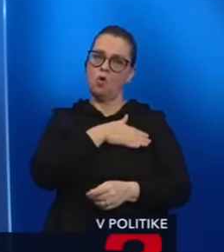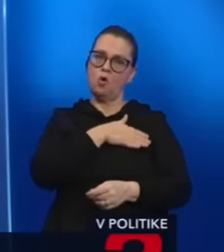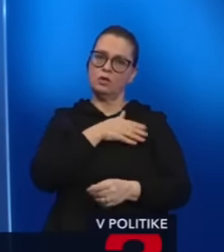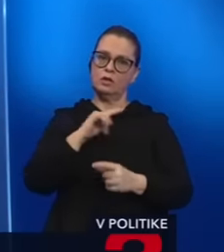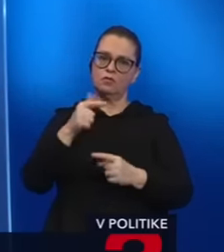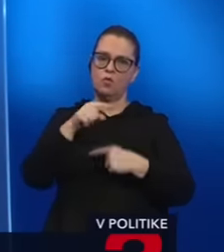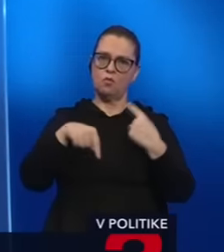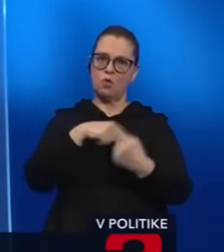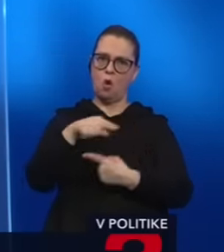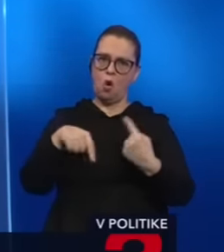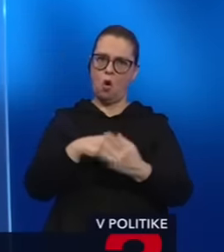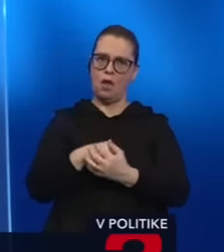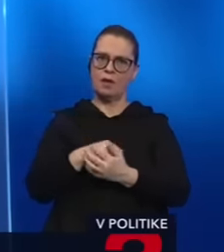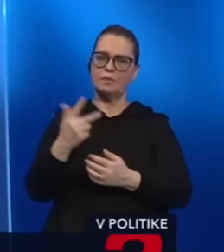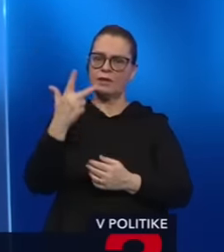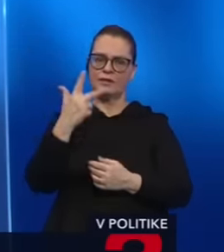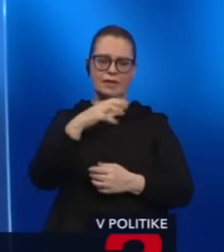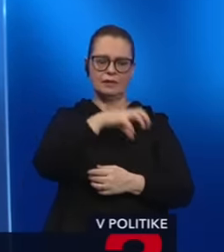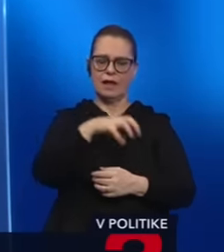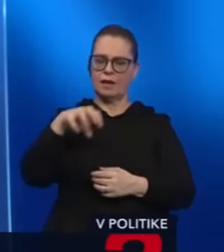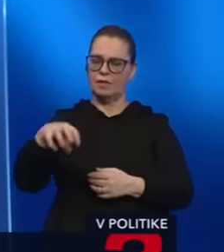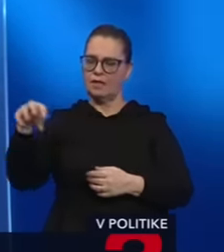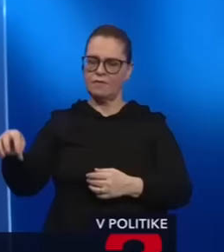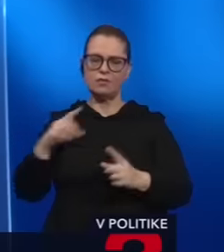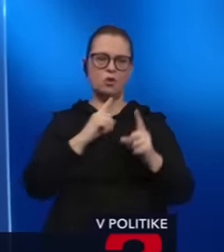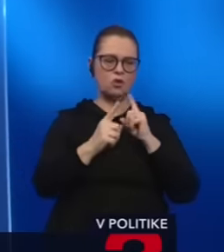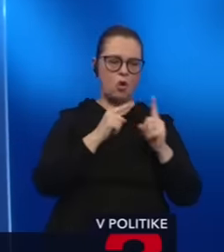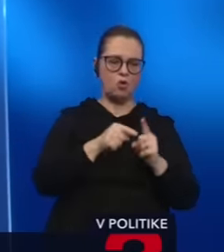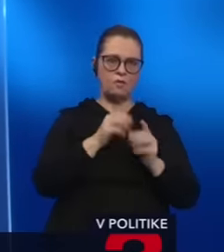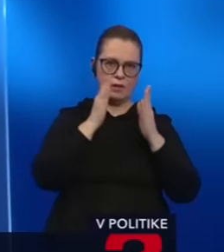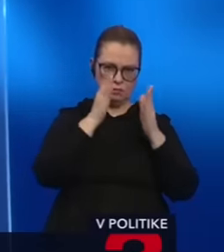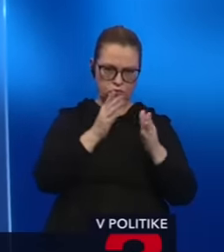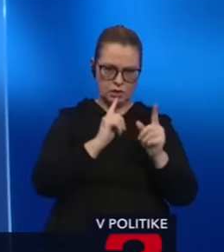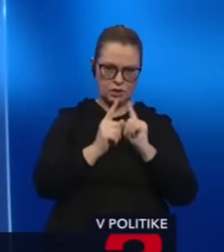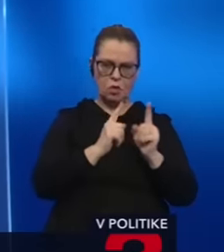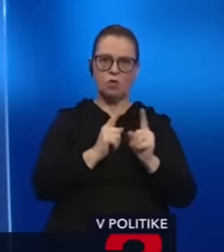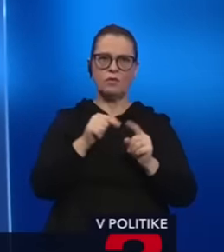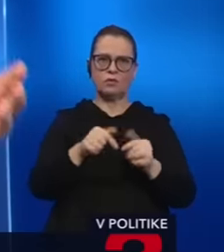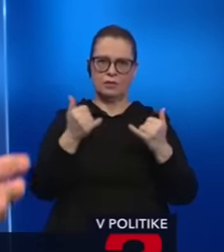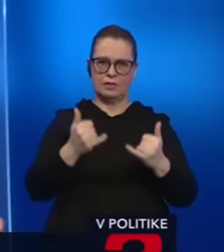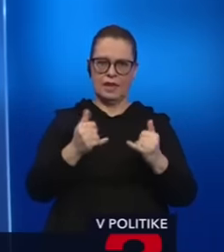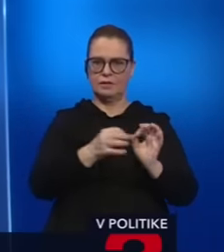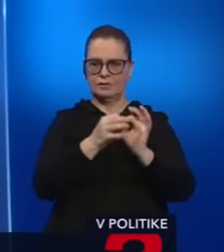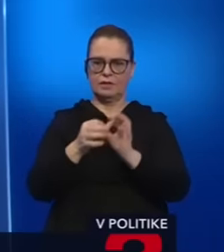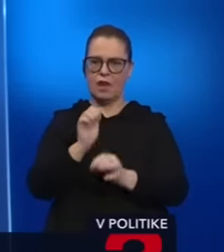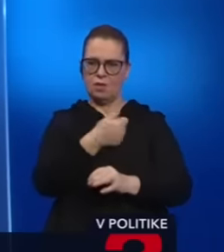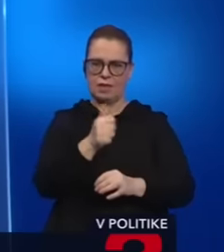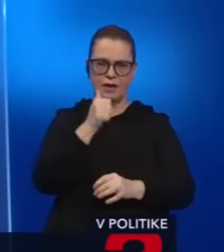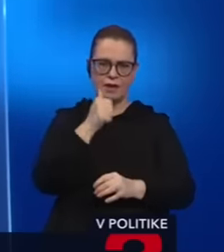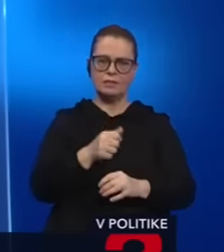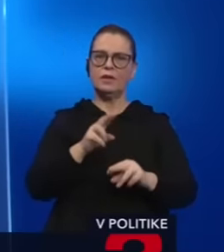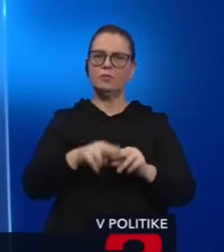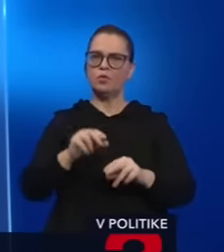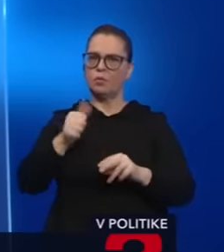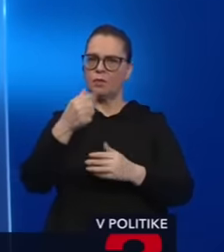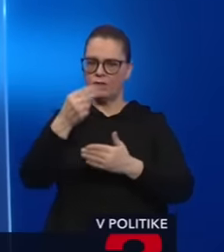lebo vy máte tri nejaké základné fázy. Máte rokovanie o tom, že či vôbec o tom zákone idete rokovať. To je teraz to, čo trvalo 11 dní. Potom